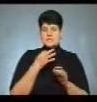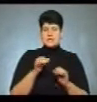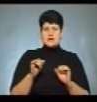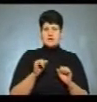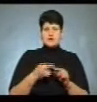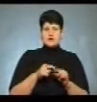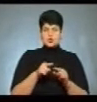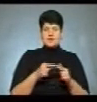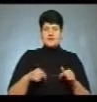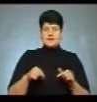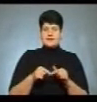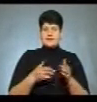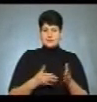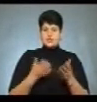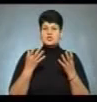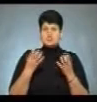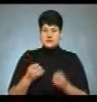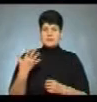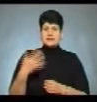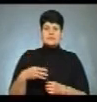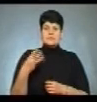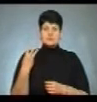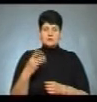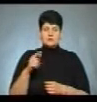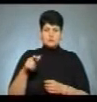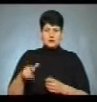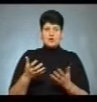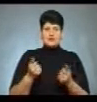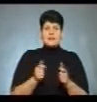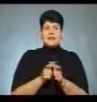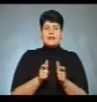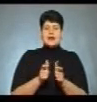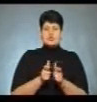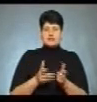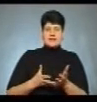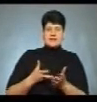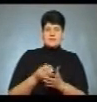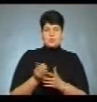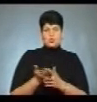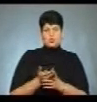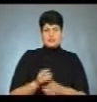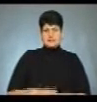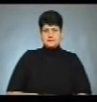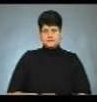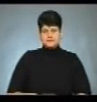відділення Надія Кушнерик. Ще 53 осіб, за її словами, отримали картки для виплати субсидії.